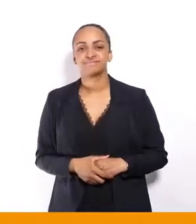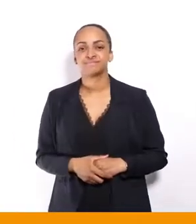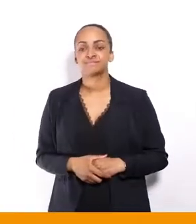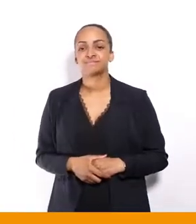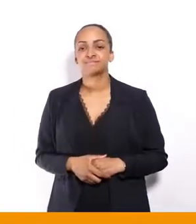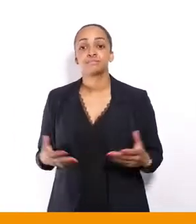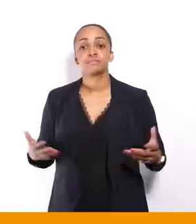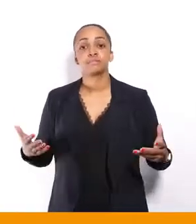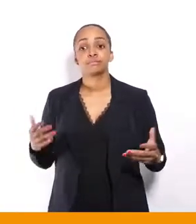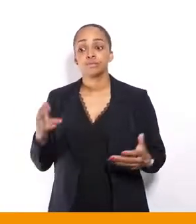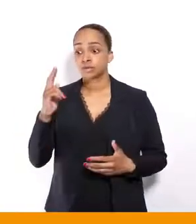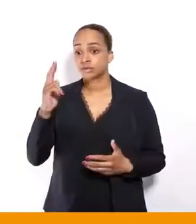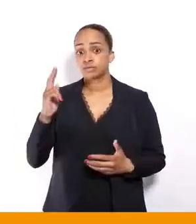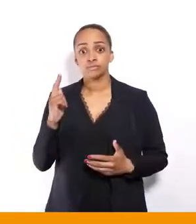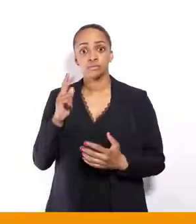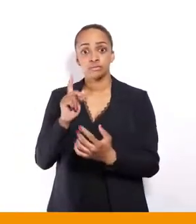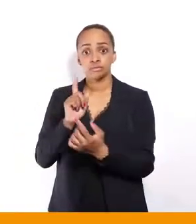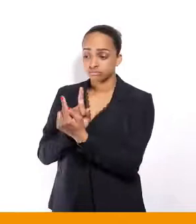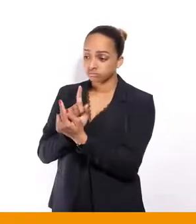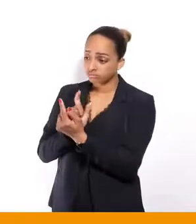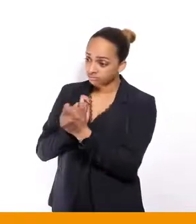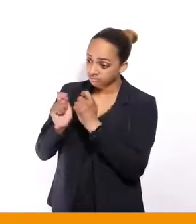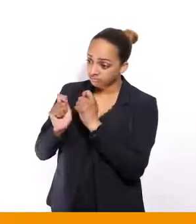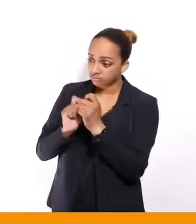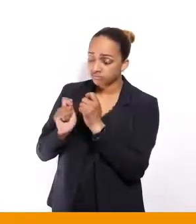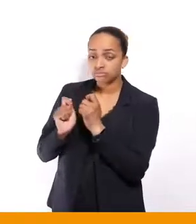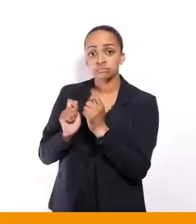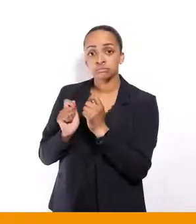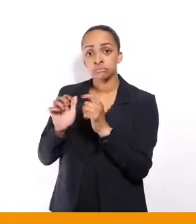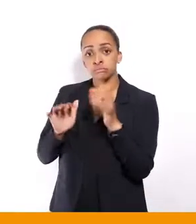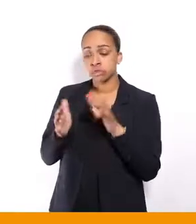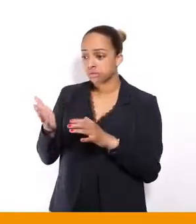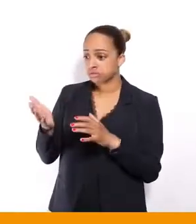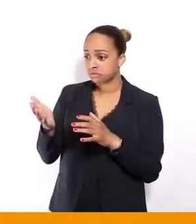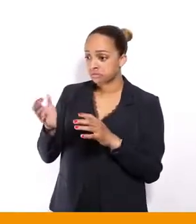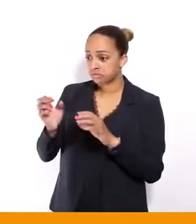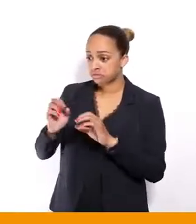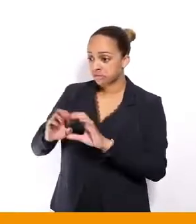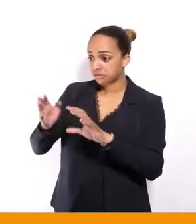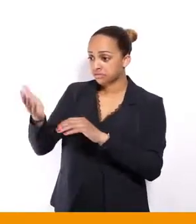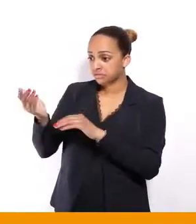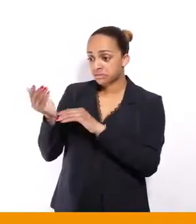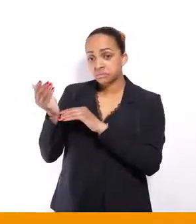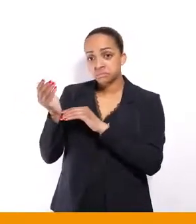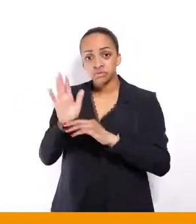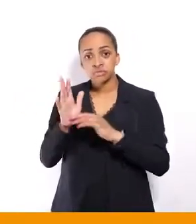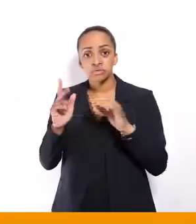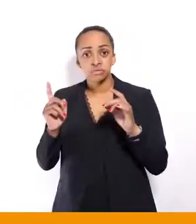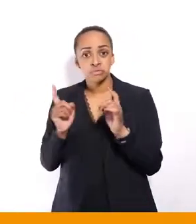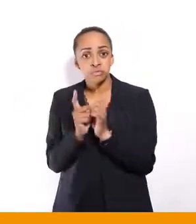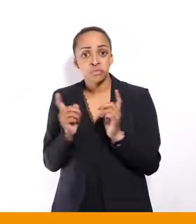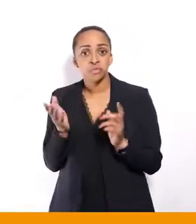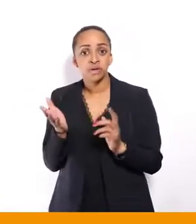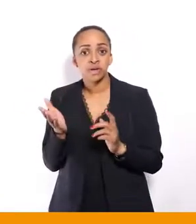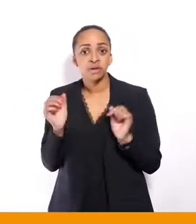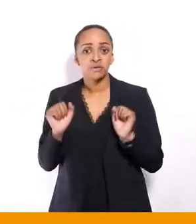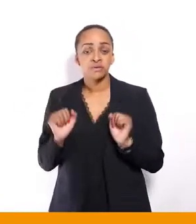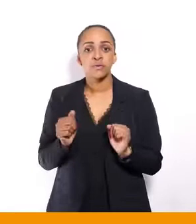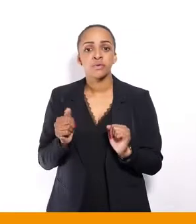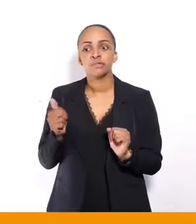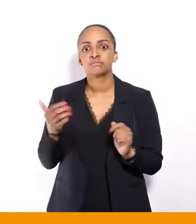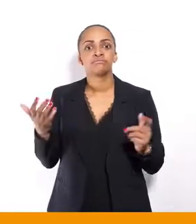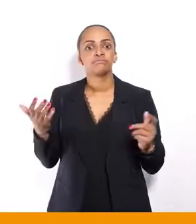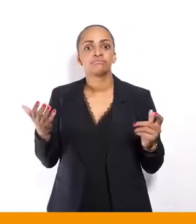pour commencer cet entretien, je peux vous laisser la parole pour nous présenter en quelques mots, peut-être quelle serait l'ambition